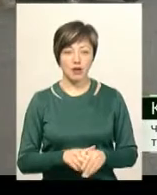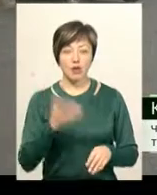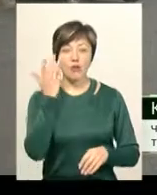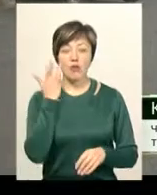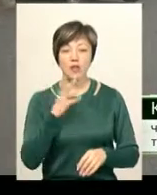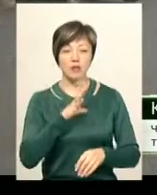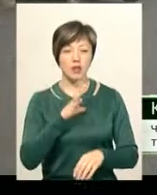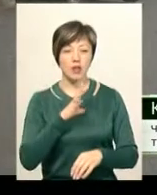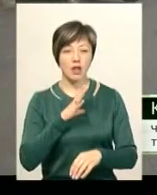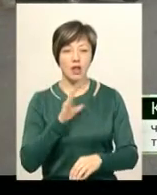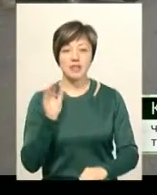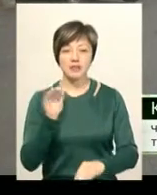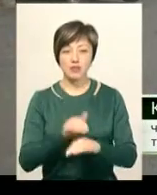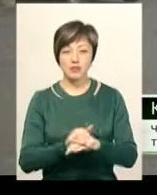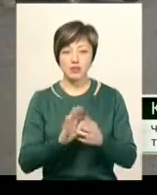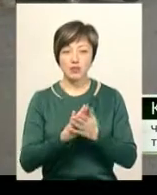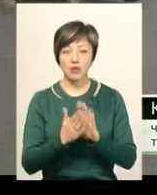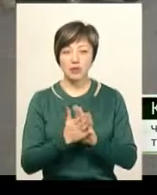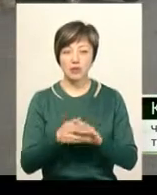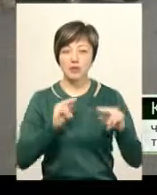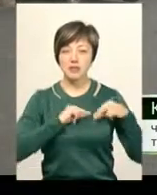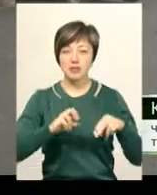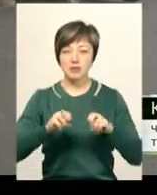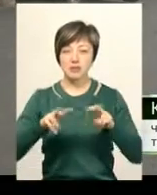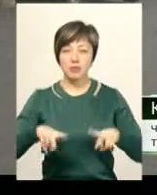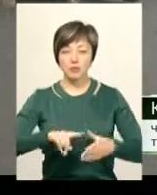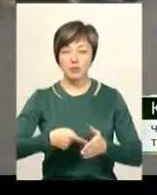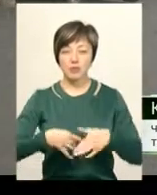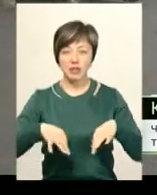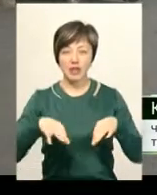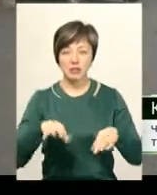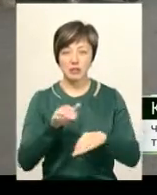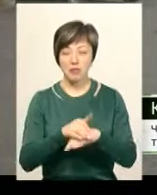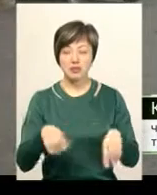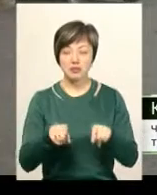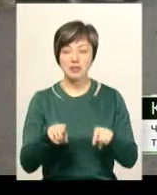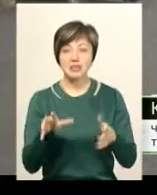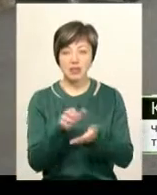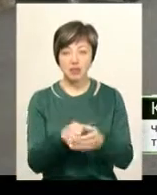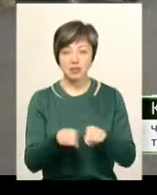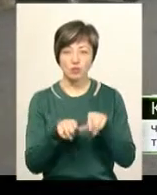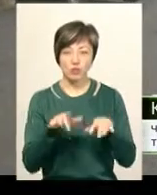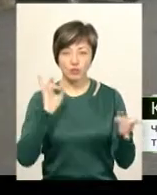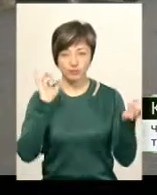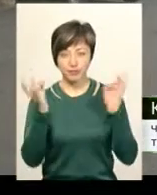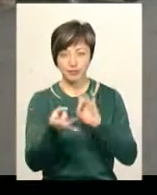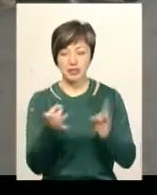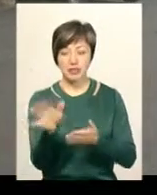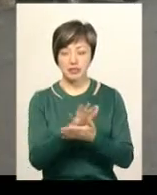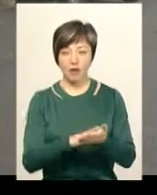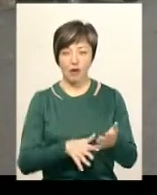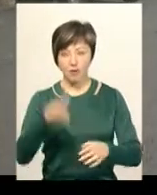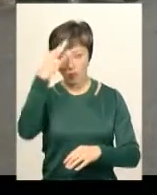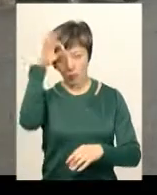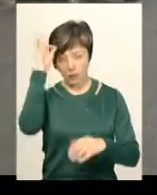зафіксована ситуація того, що працівники спецкомунтрансу займалися такою справою, відповідно, підняли шум, написали заяву у